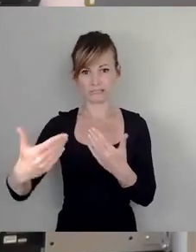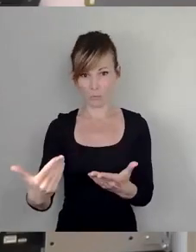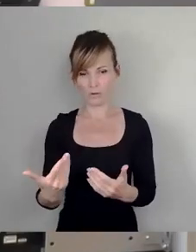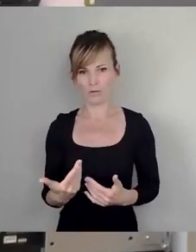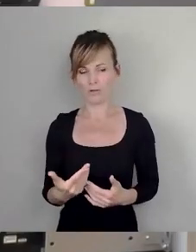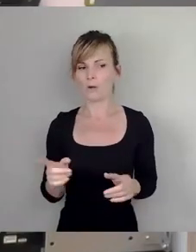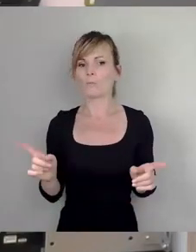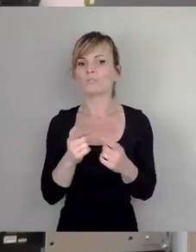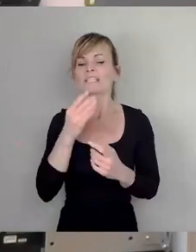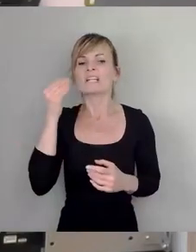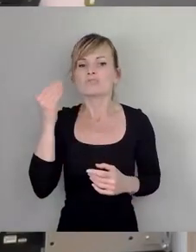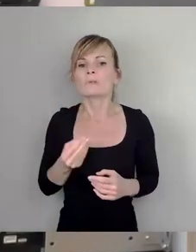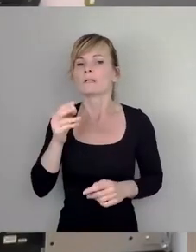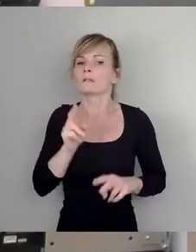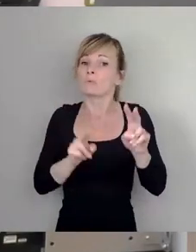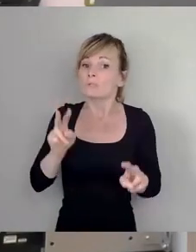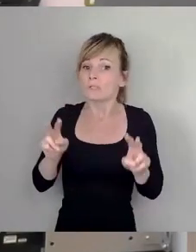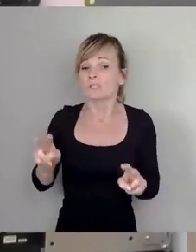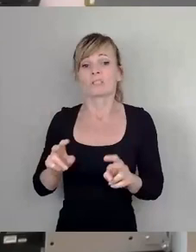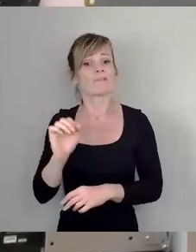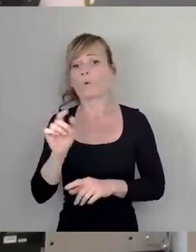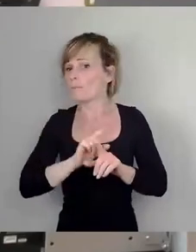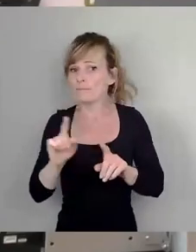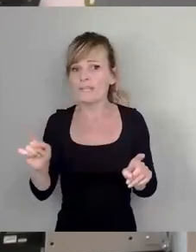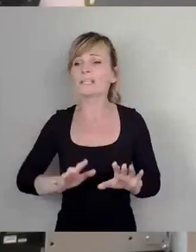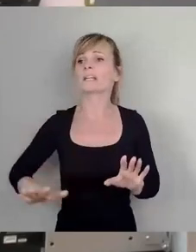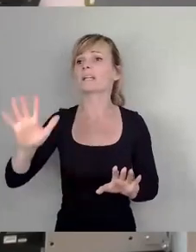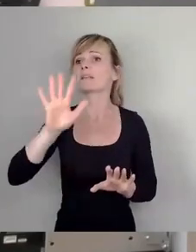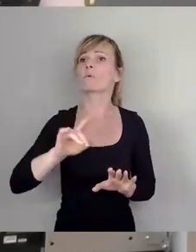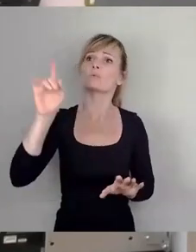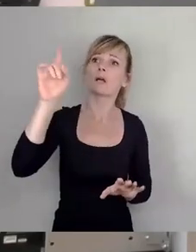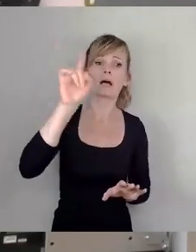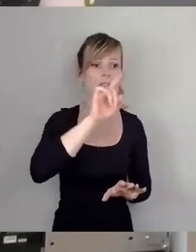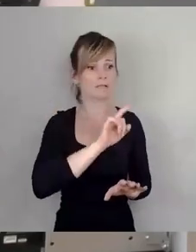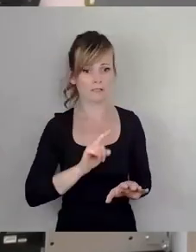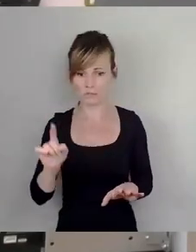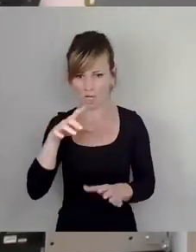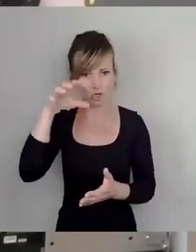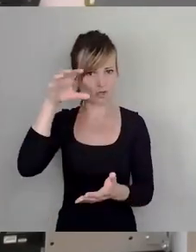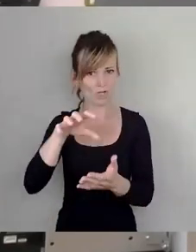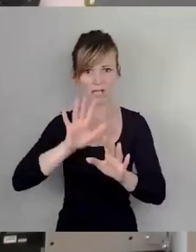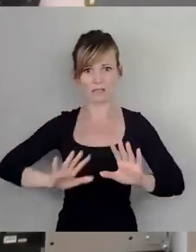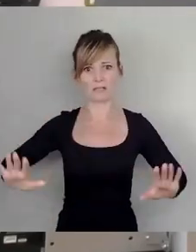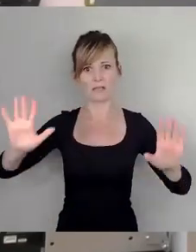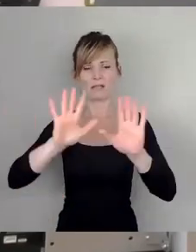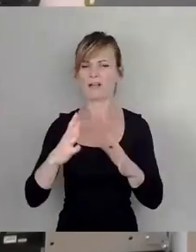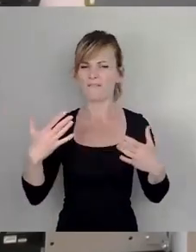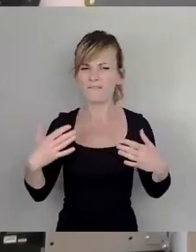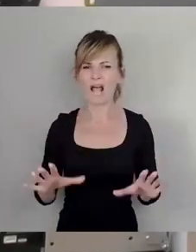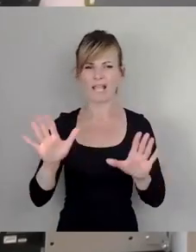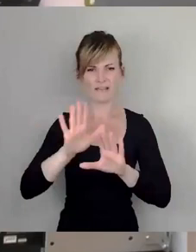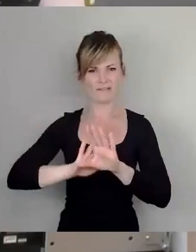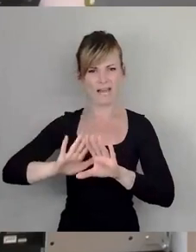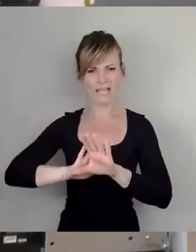Musikgeschmack ist eben unterschiedlich. Und warum soll denn nicht dann irgendwo in dieser Stadt, und wir haben genug Freiflächen dafür, warum